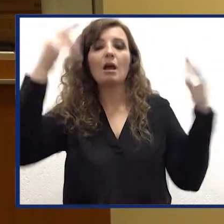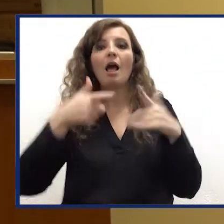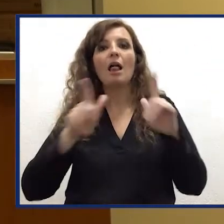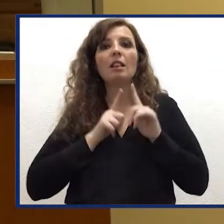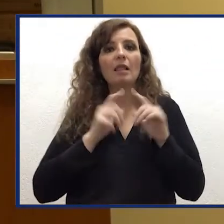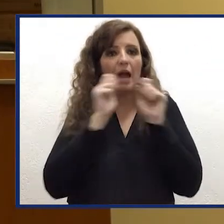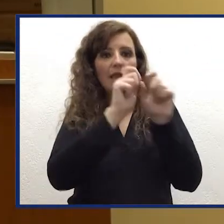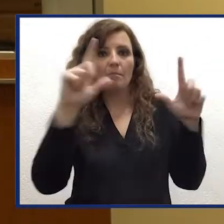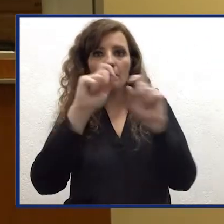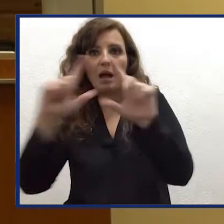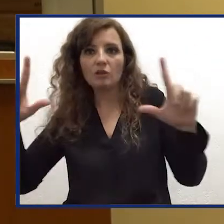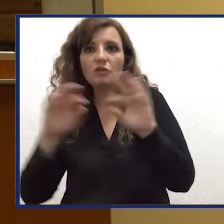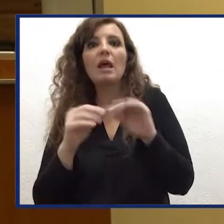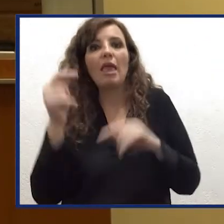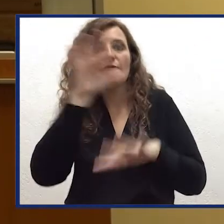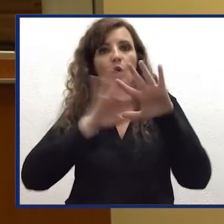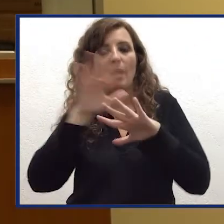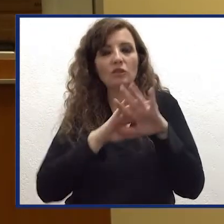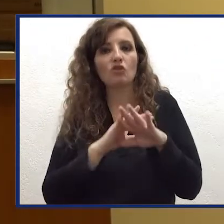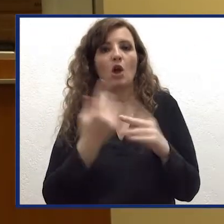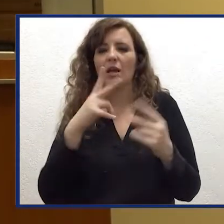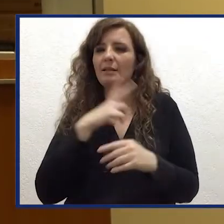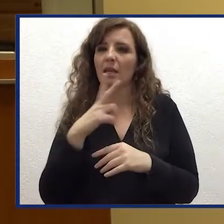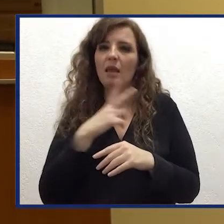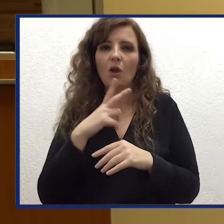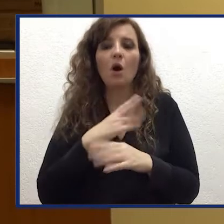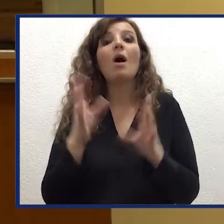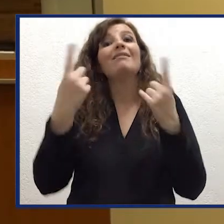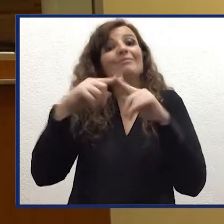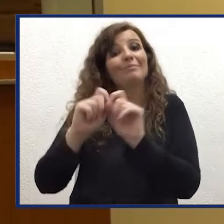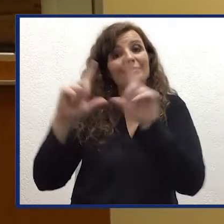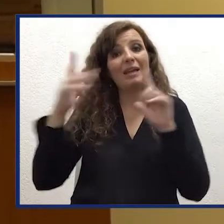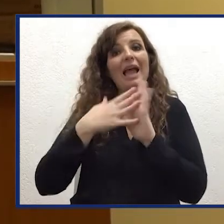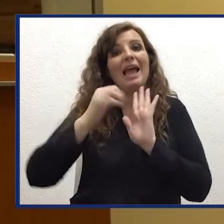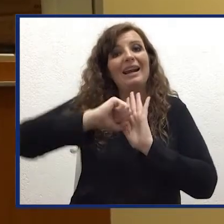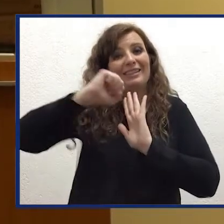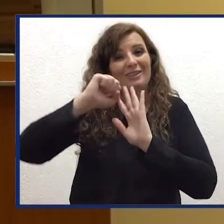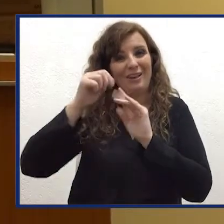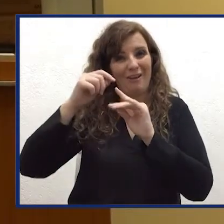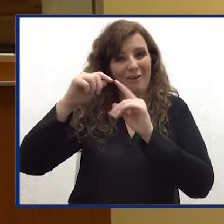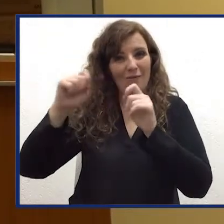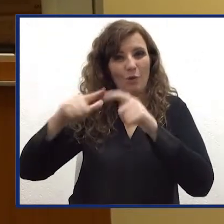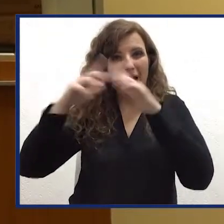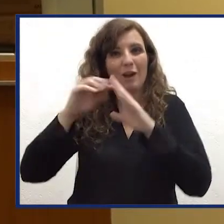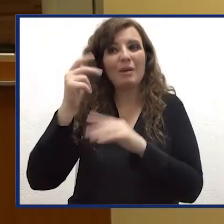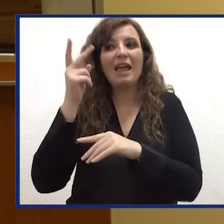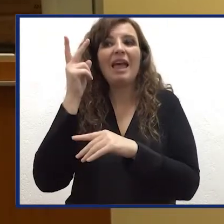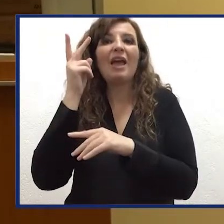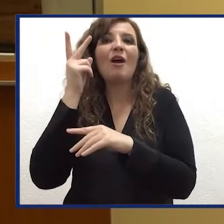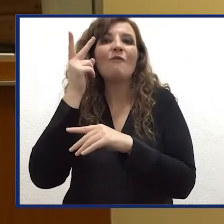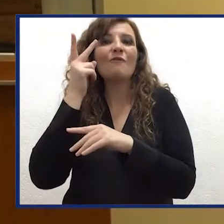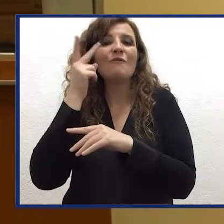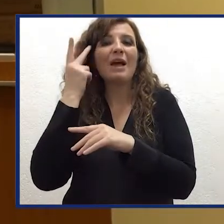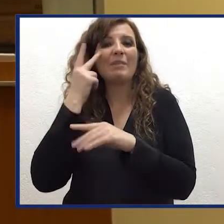dicevo garantiscono una frequenza di osservazione molto più spinta. In questo caso, questa è l'eruzione del vulcano Shinoideki del